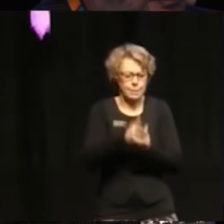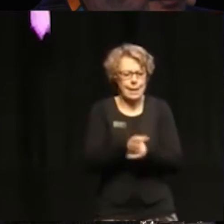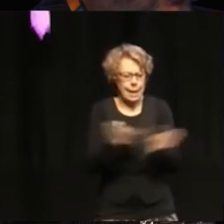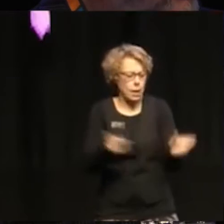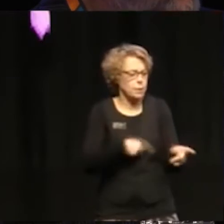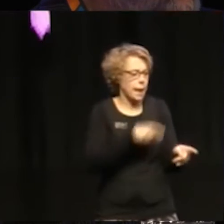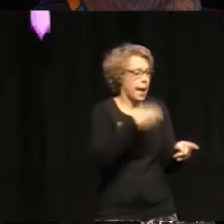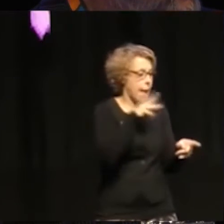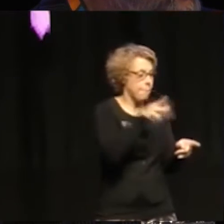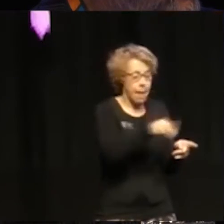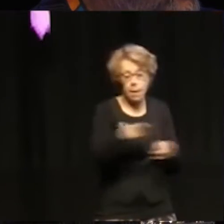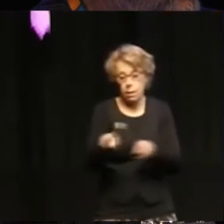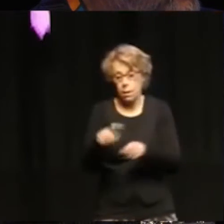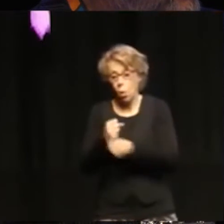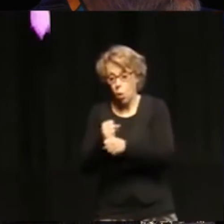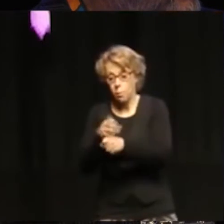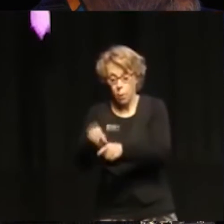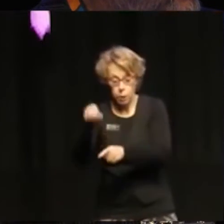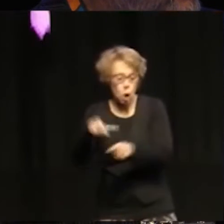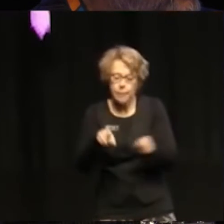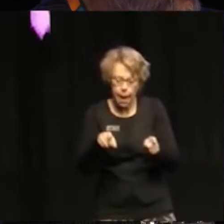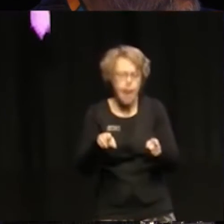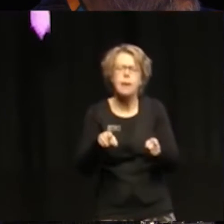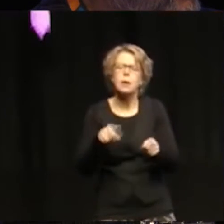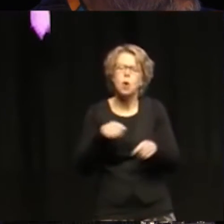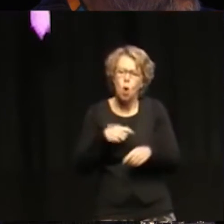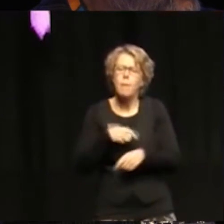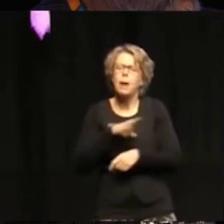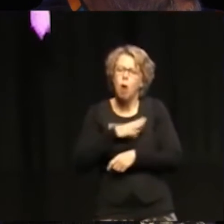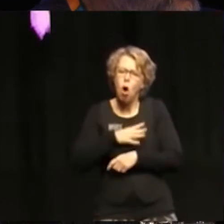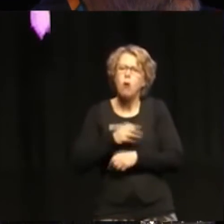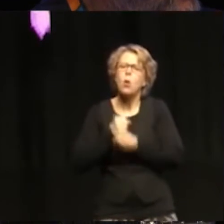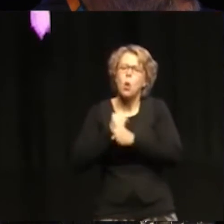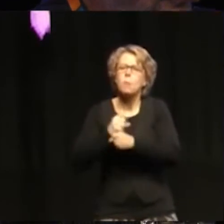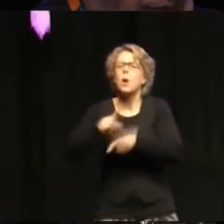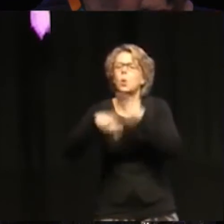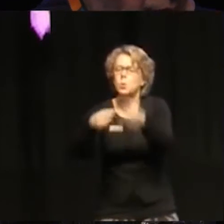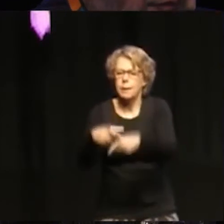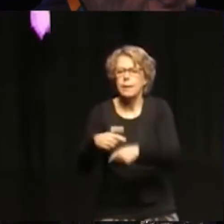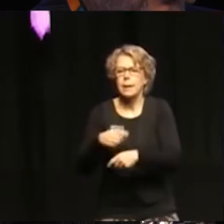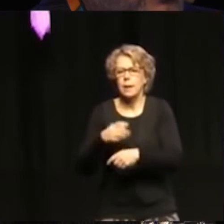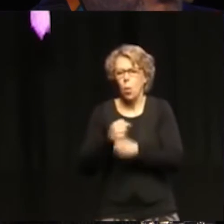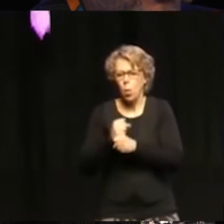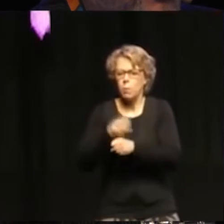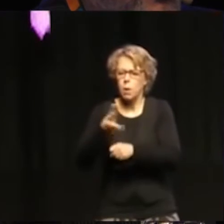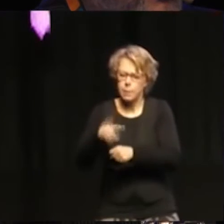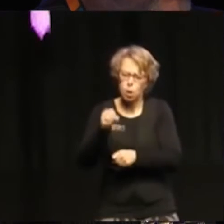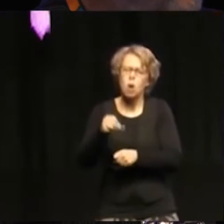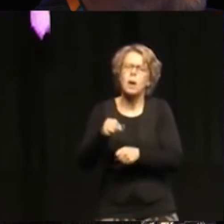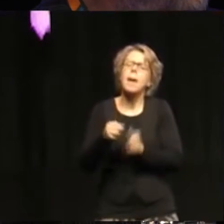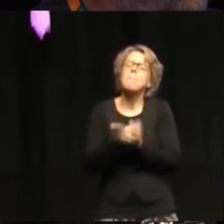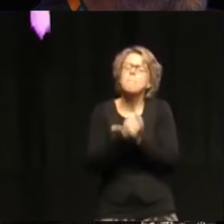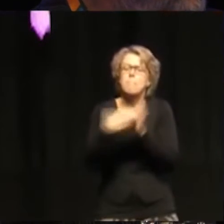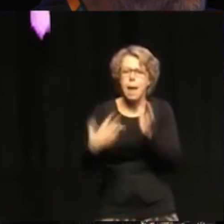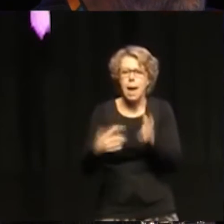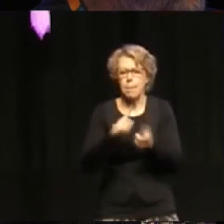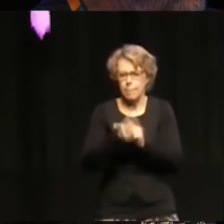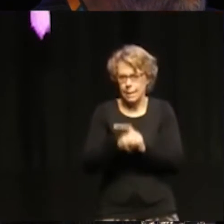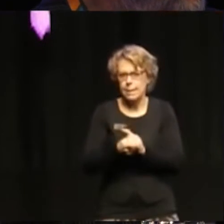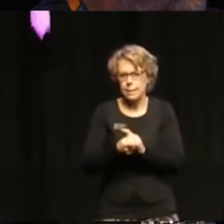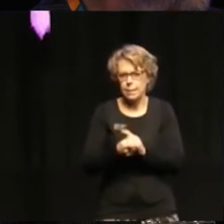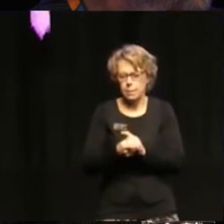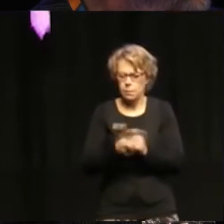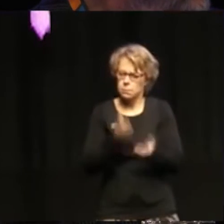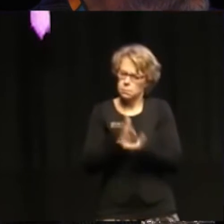And the implication, of course, is that if you actually achieve sustainable development, you would by default also have reached human